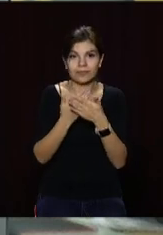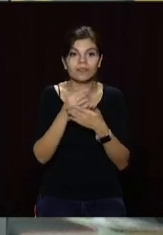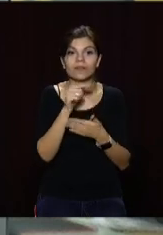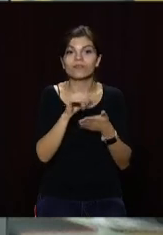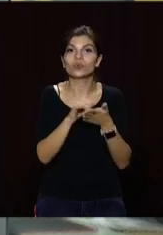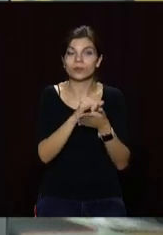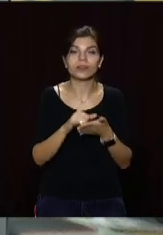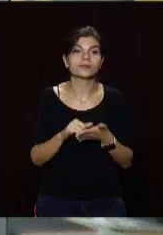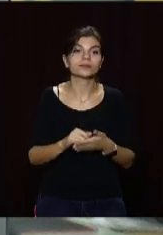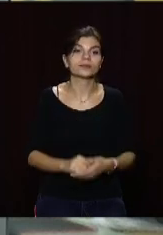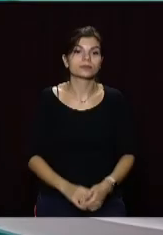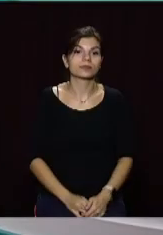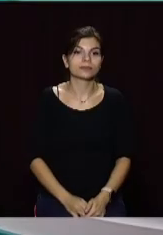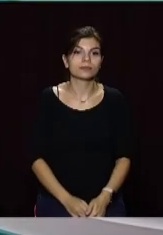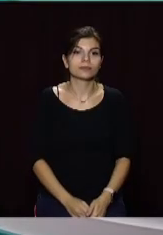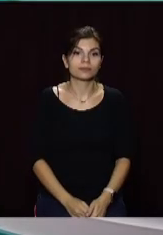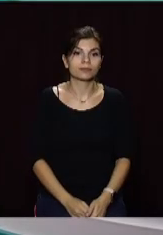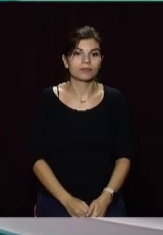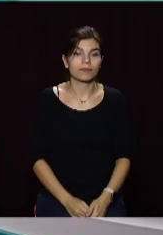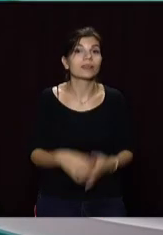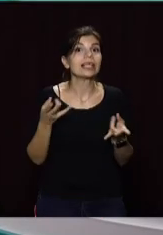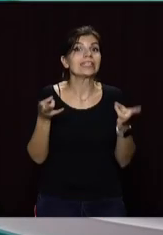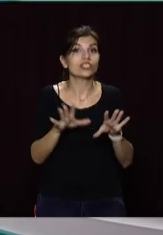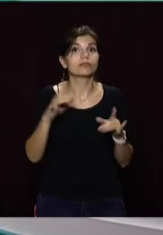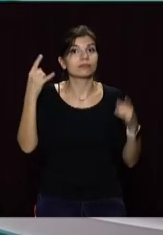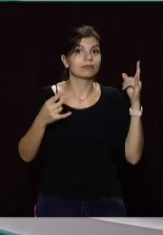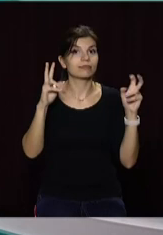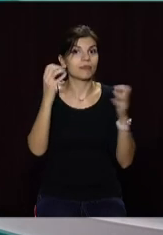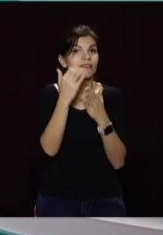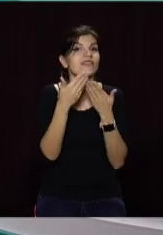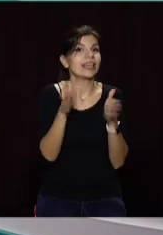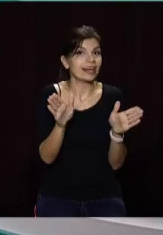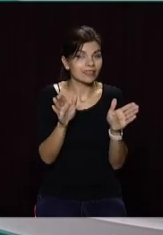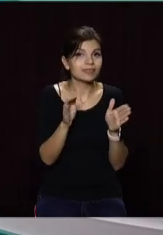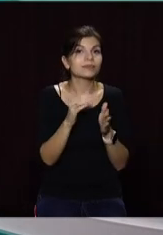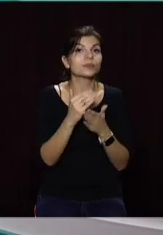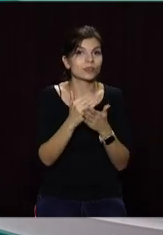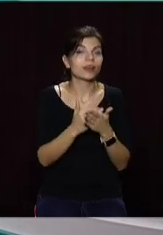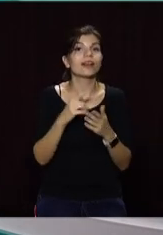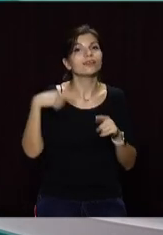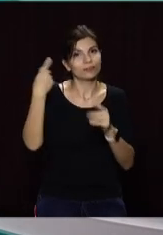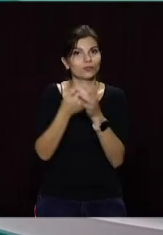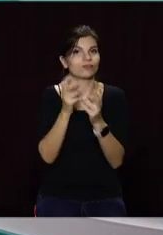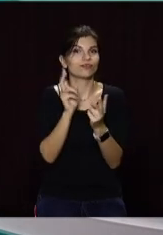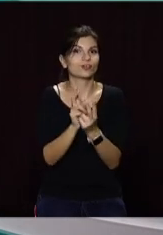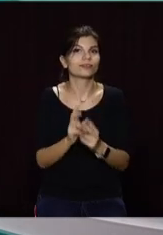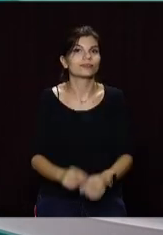на нашому ютуб-каналі. Залишайтесь «Відкритим». До зустрічі в наступному ефірі.